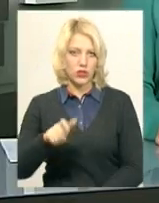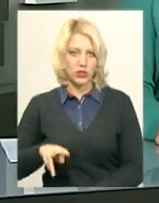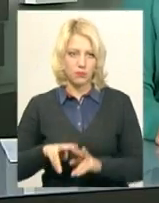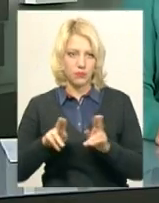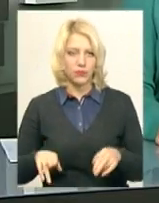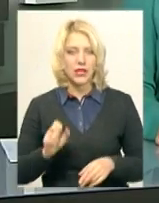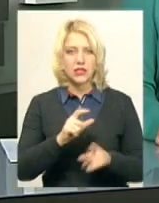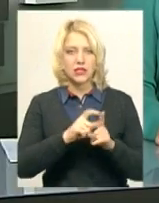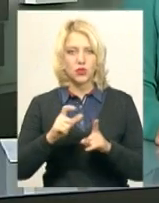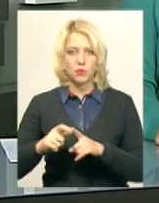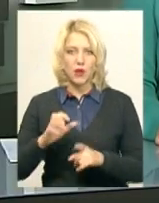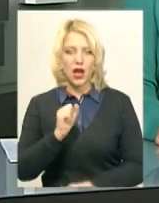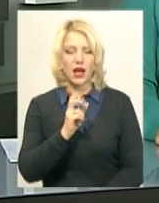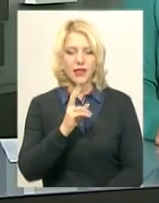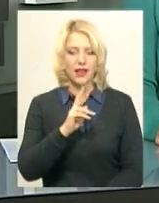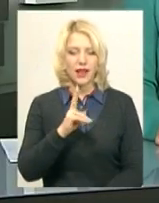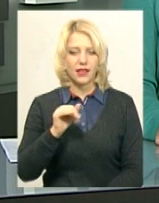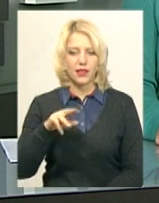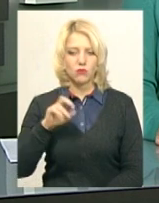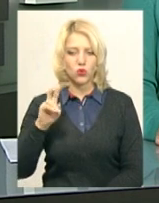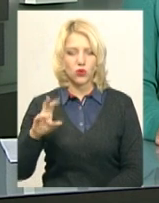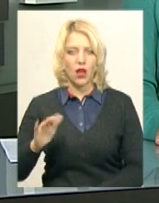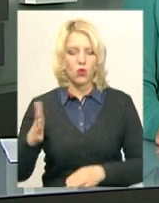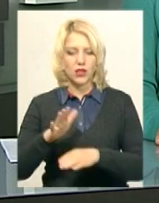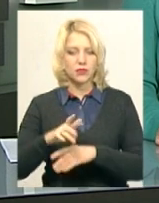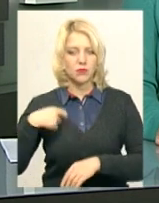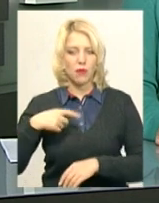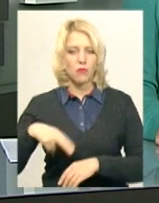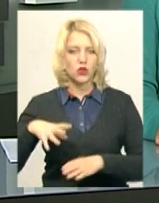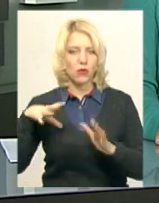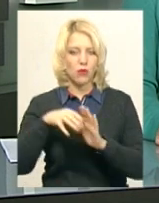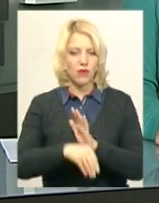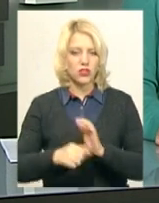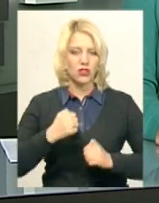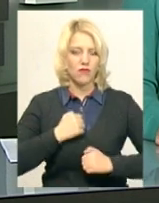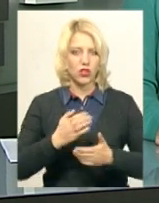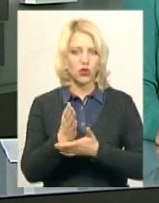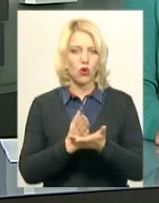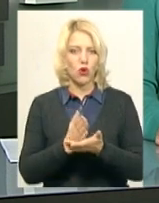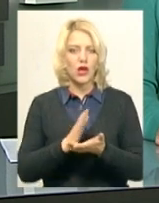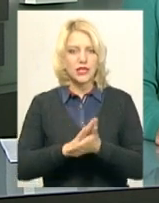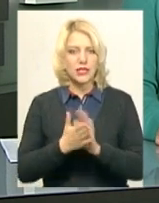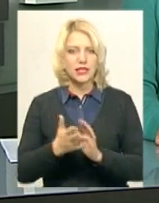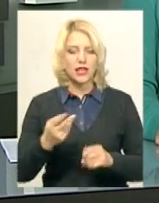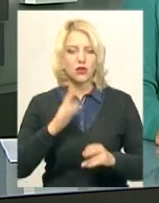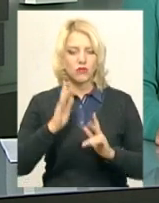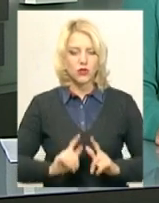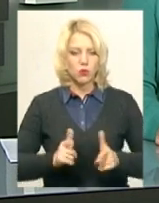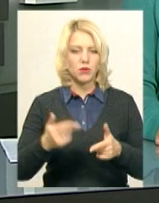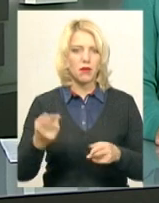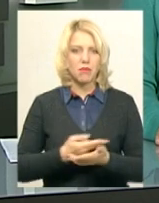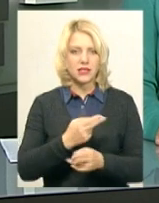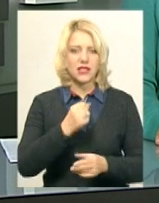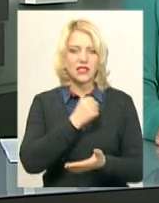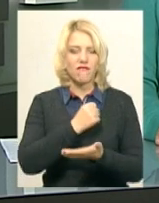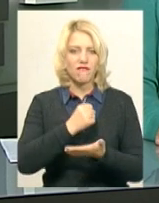За словами Андрія Якімчука, указ президента про запровадження воєнного стану не вступить в дію без схвалення депутатами Верховної Ради.